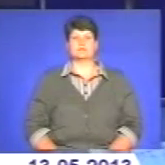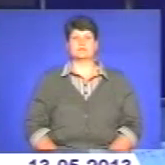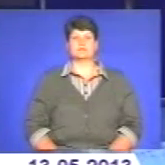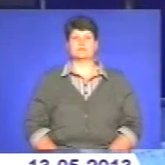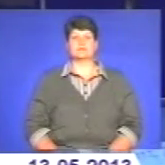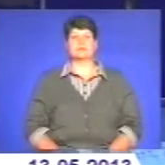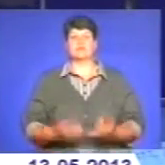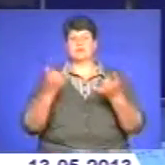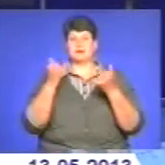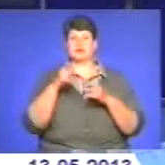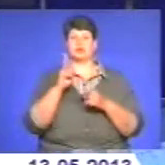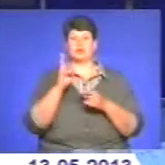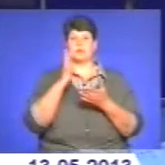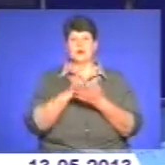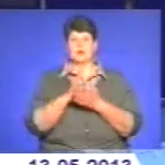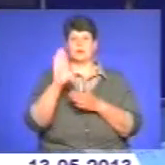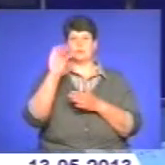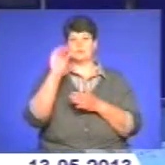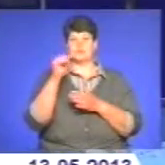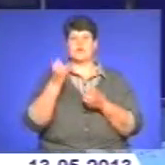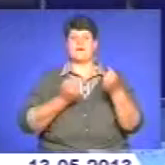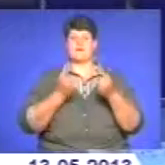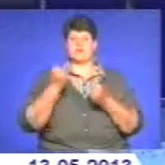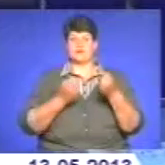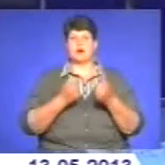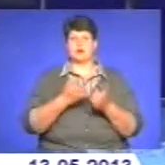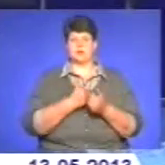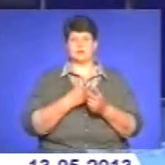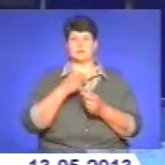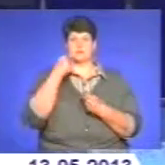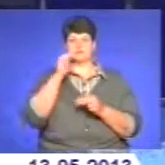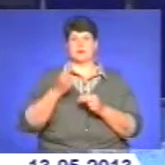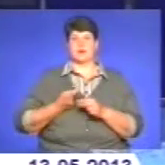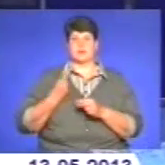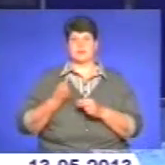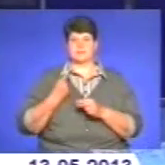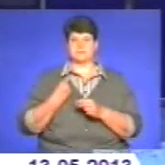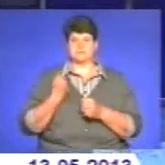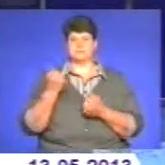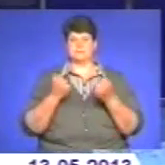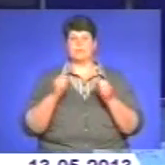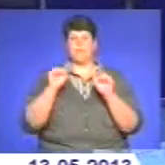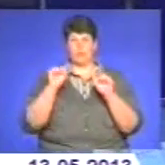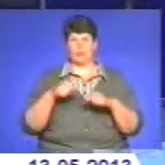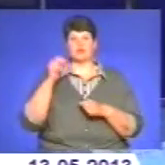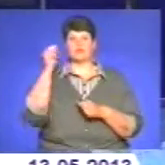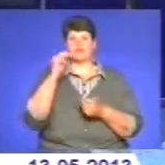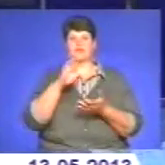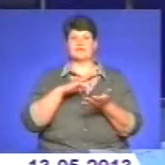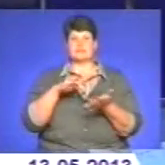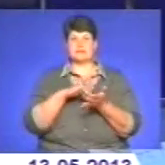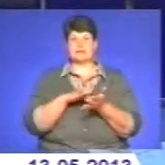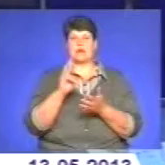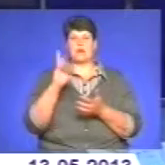Відтепер ті, хто мають посвідчення водія, але хочуть підвищити майстерність керування автомобілем, можуть навчитися у центрі